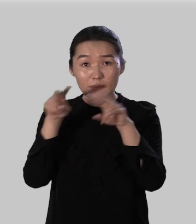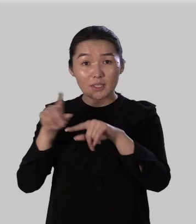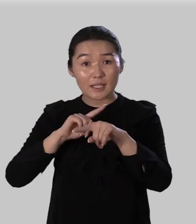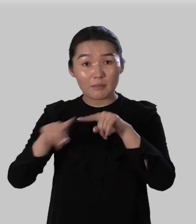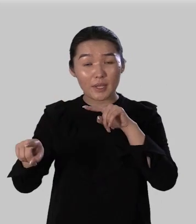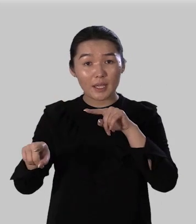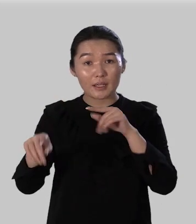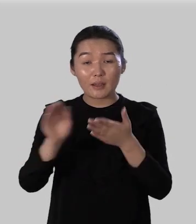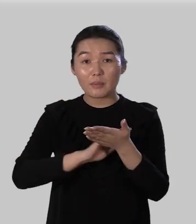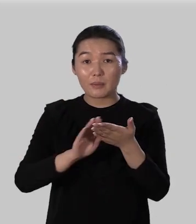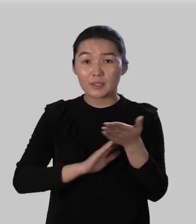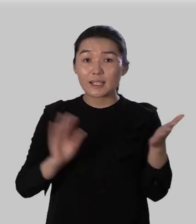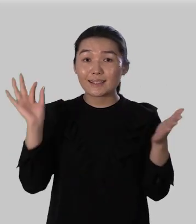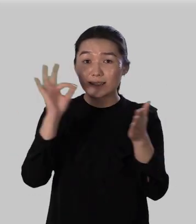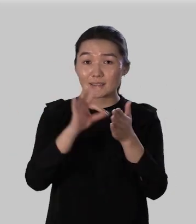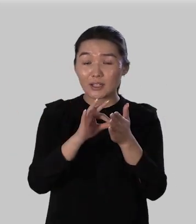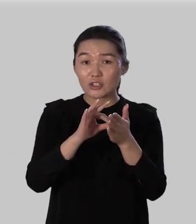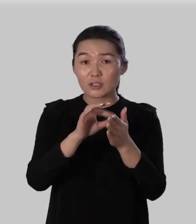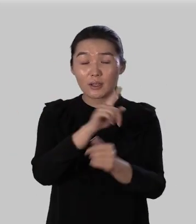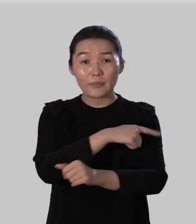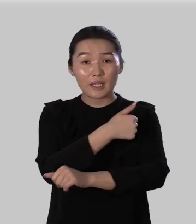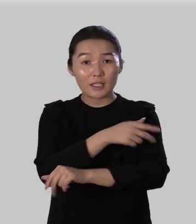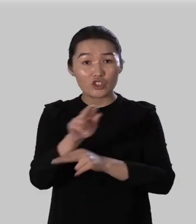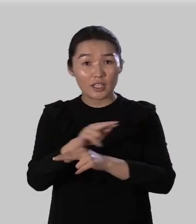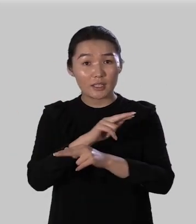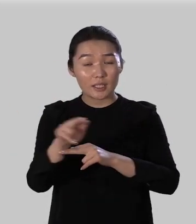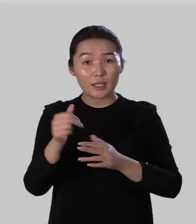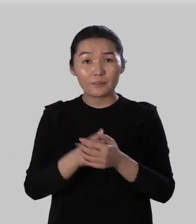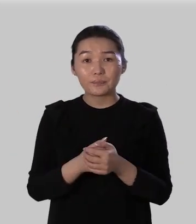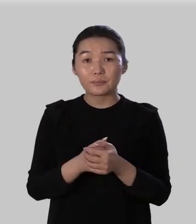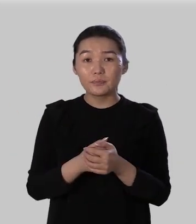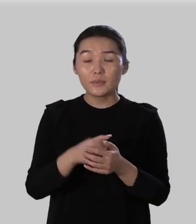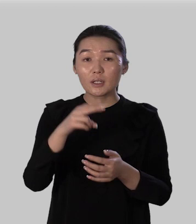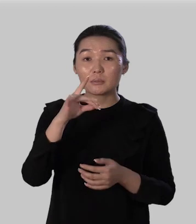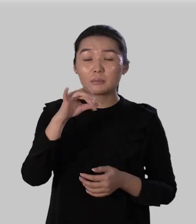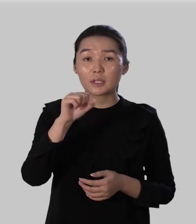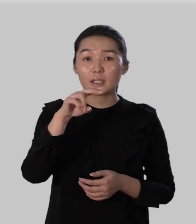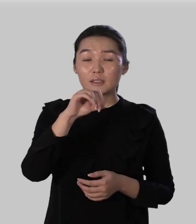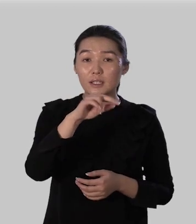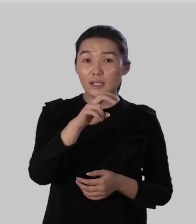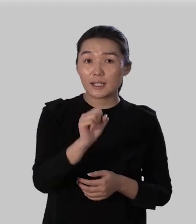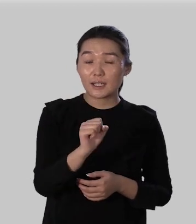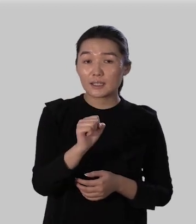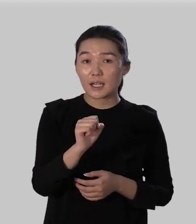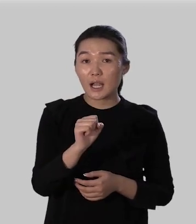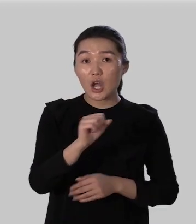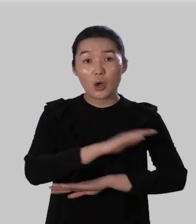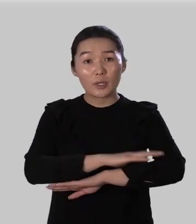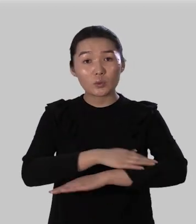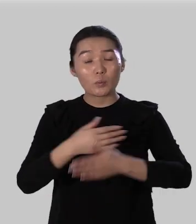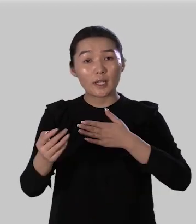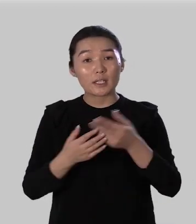прописать назначить лечение проделка предосудительный поступок или